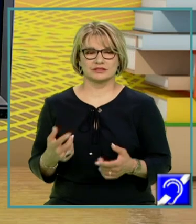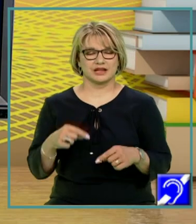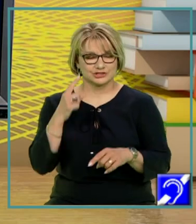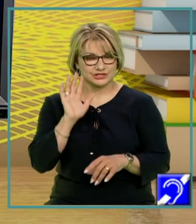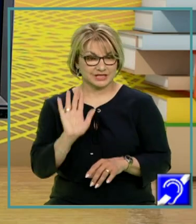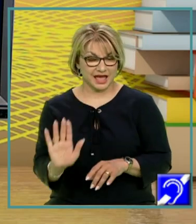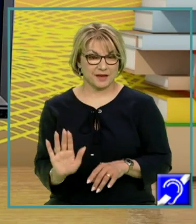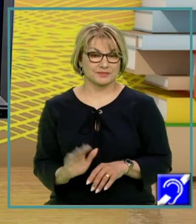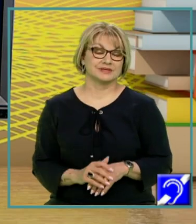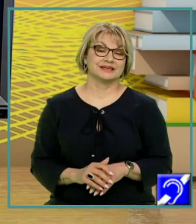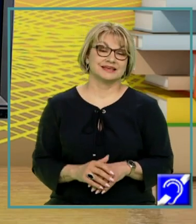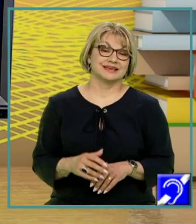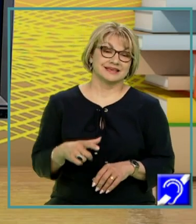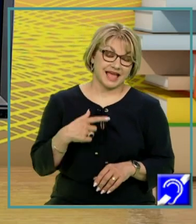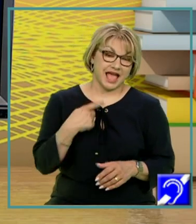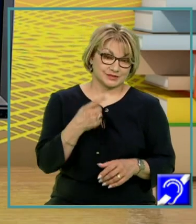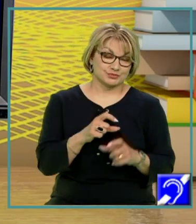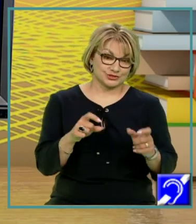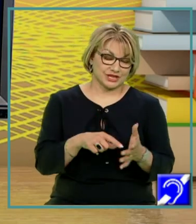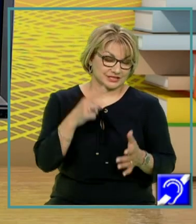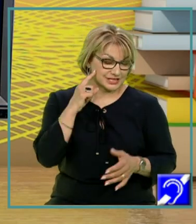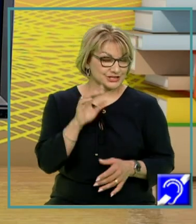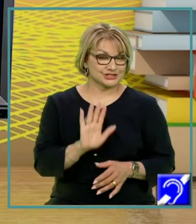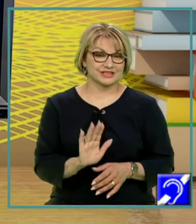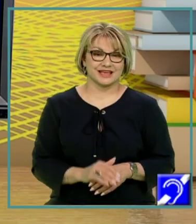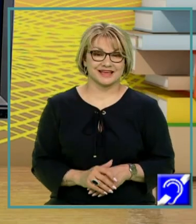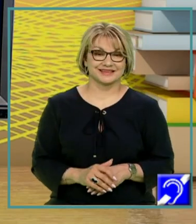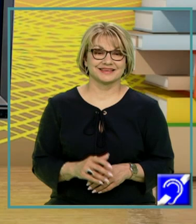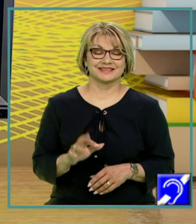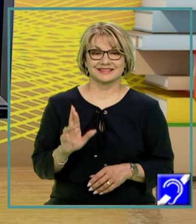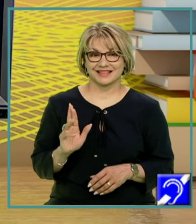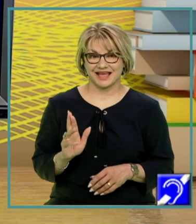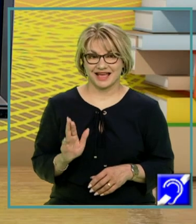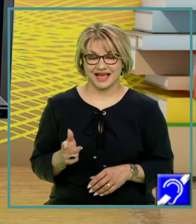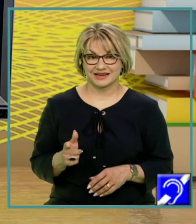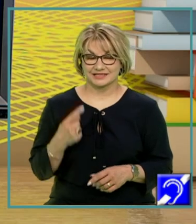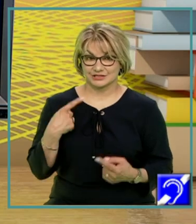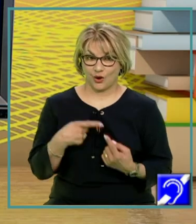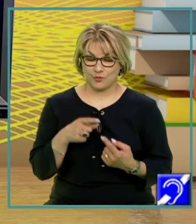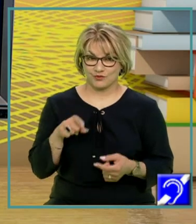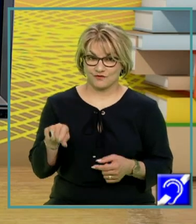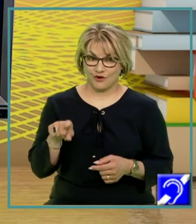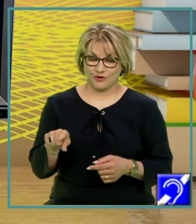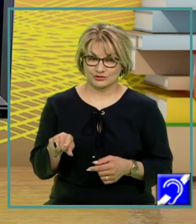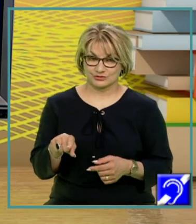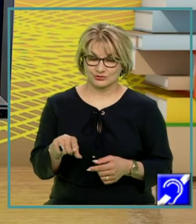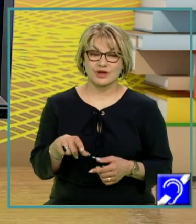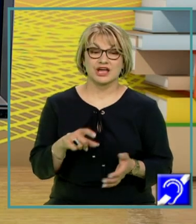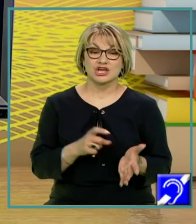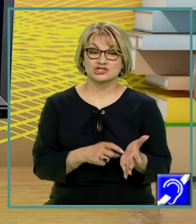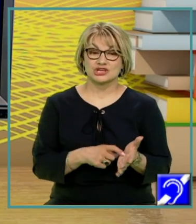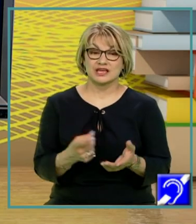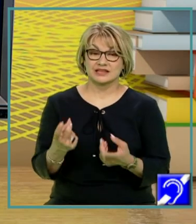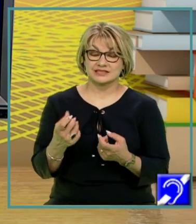cerința presupune că ar exista și argumente bune pentru și argumente bune contra. Scopul vostru, rol, cerința care vă este